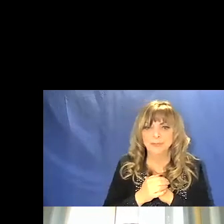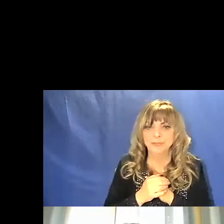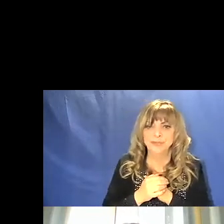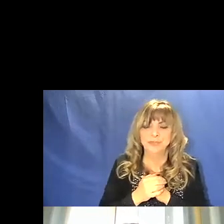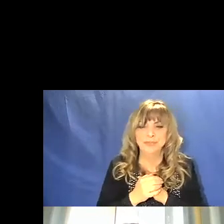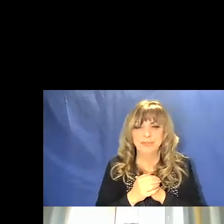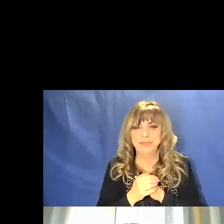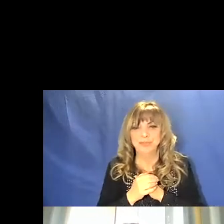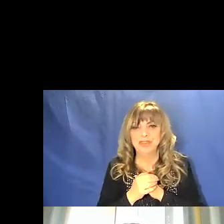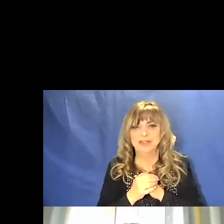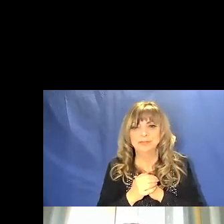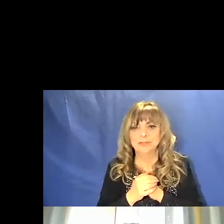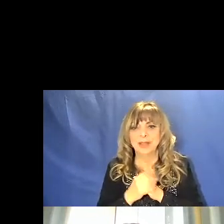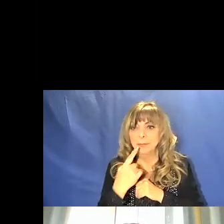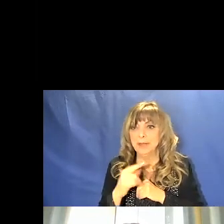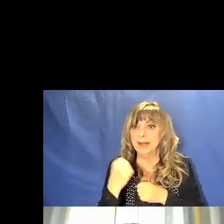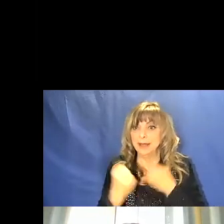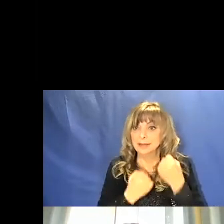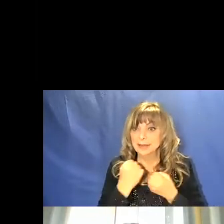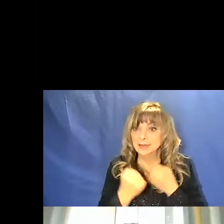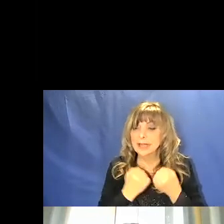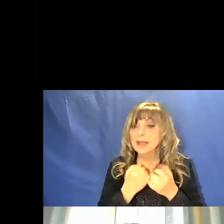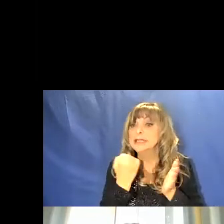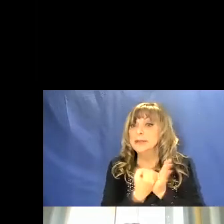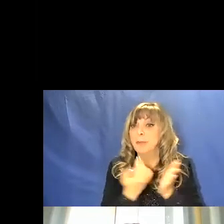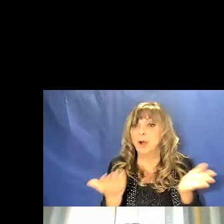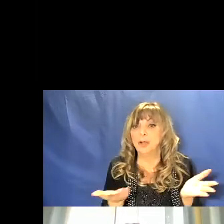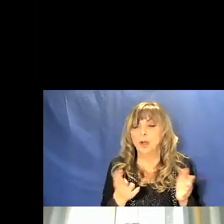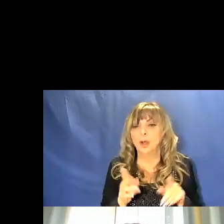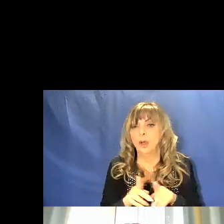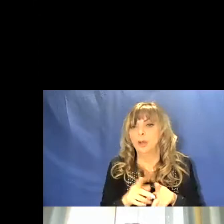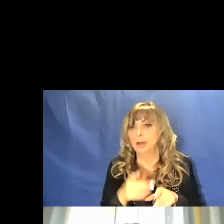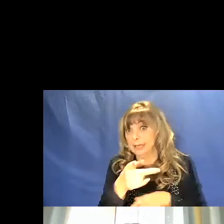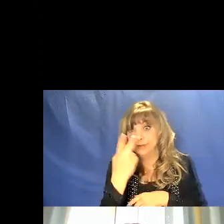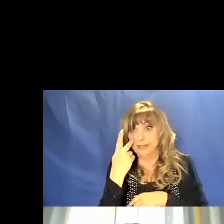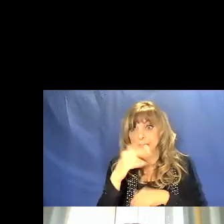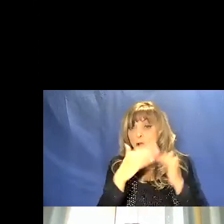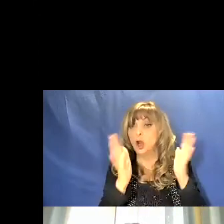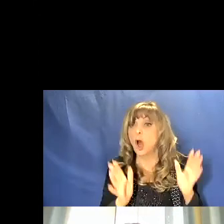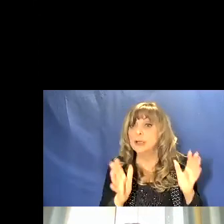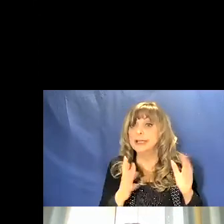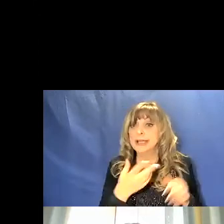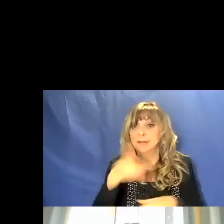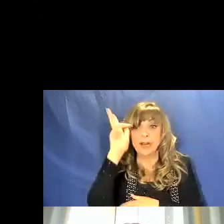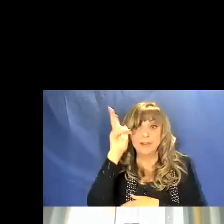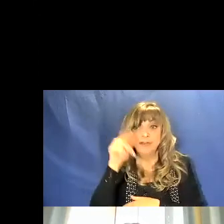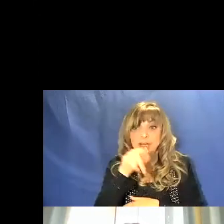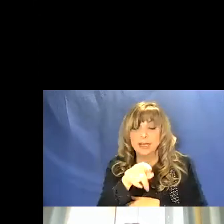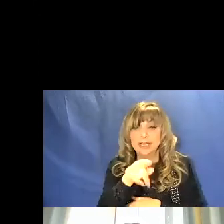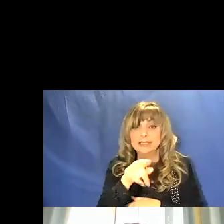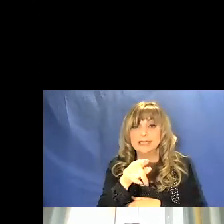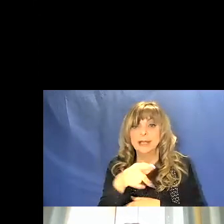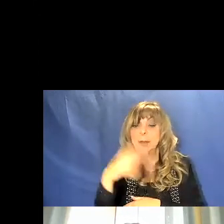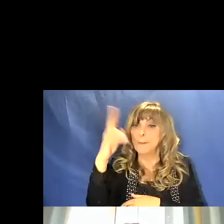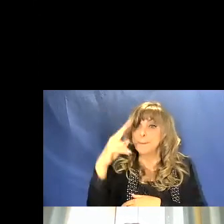per attività dicevo simboliche come in questa grotta francese dove la pittura